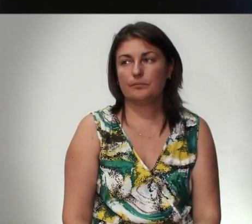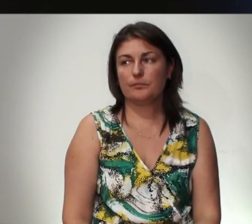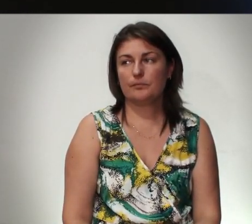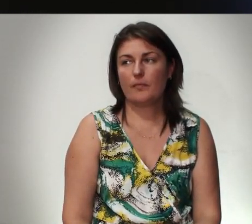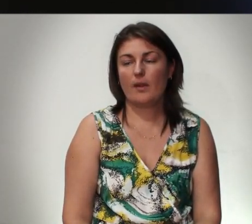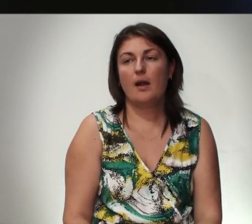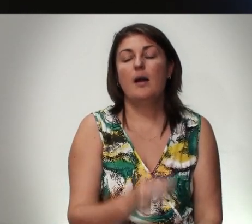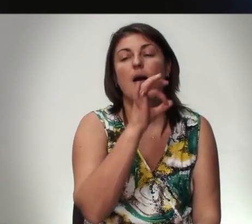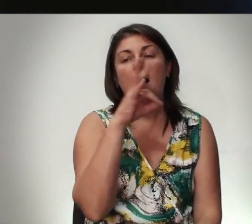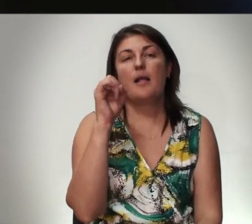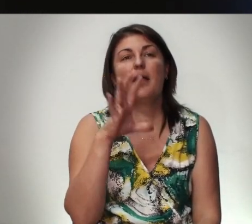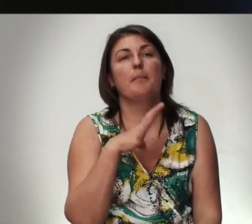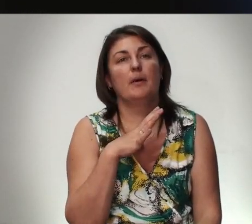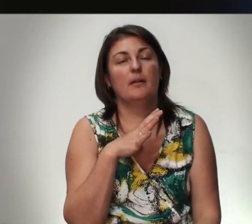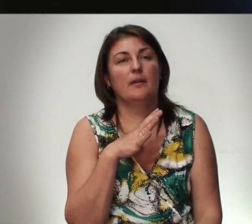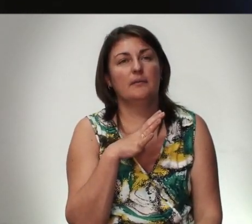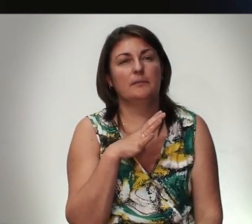Она Была Скорчена